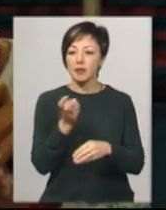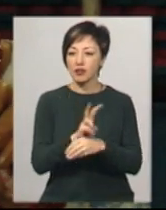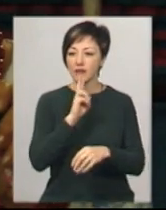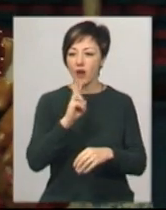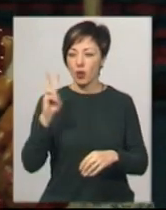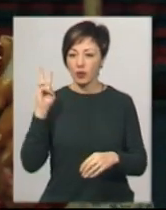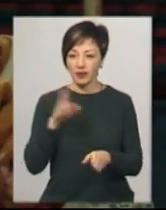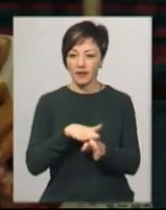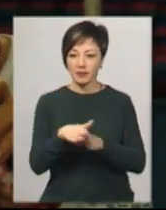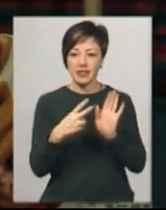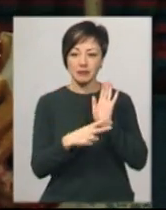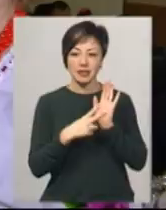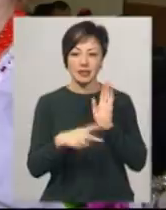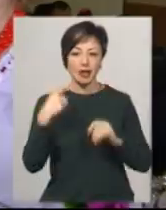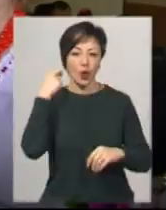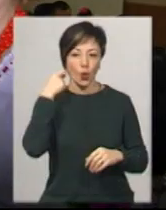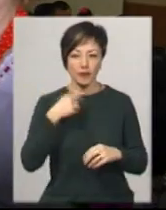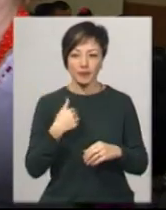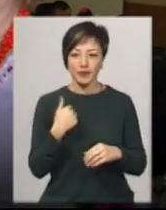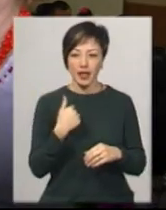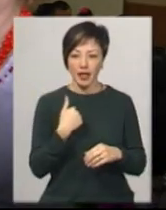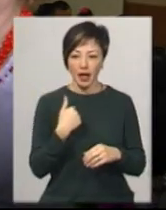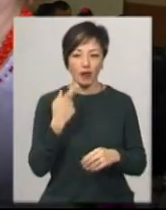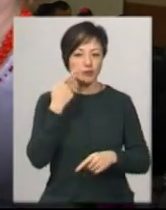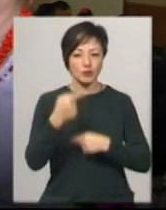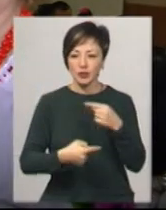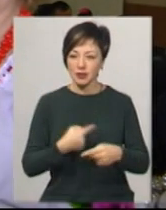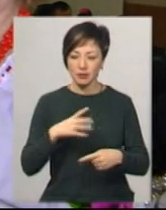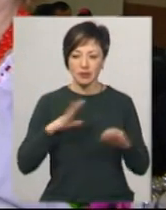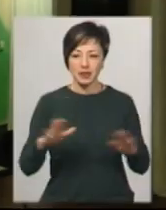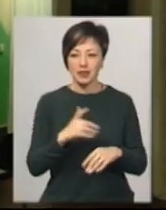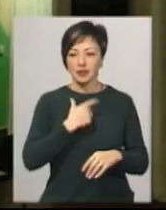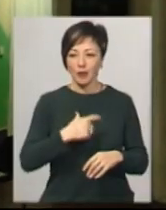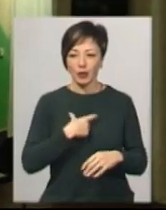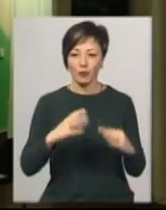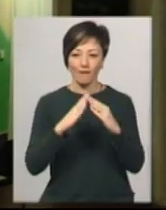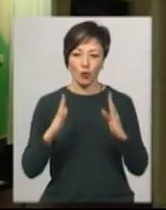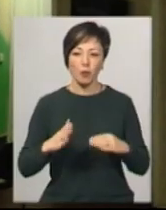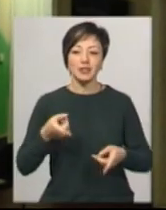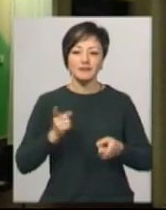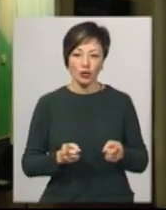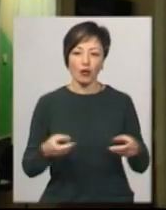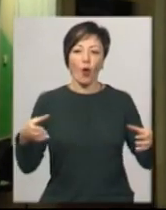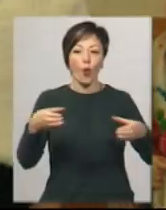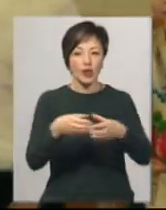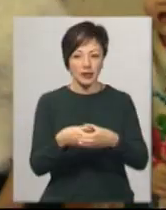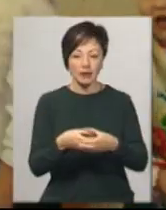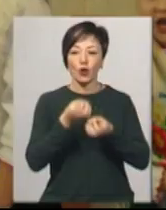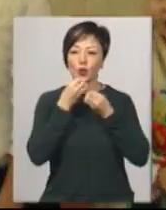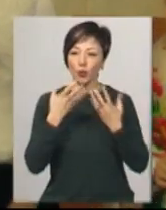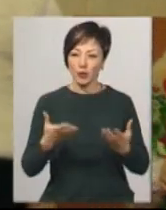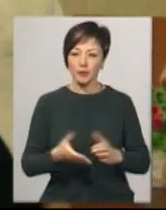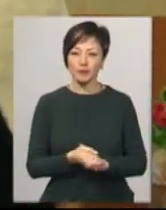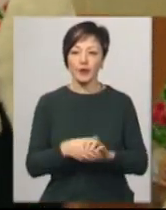тому, коли їй виповнилося 70 років. «Я все время співала сама собі вдома. Звичайно, в колективі добре».